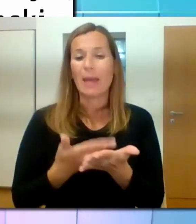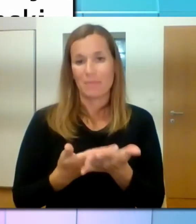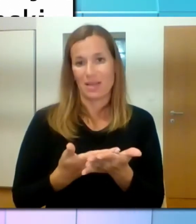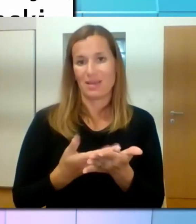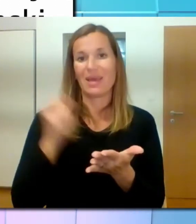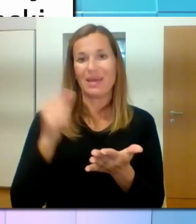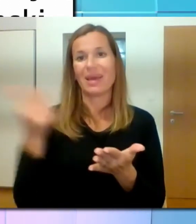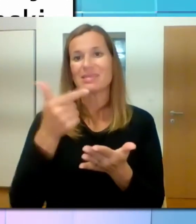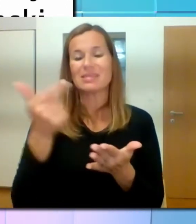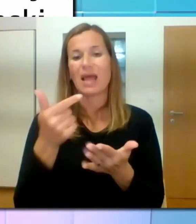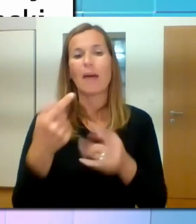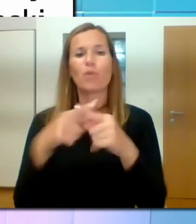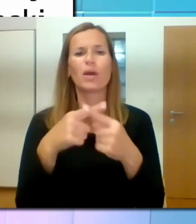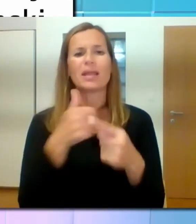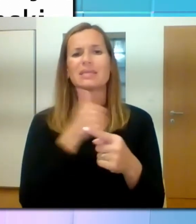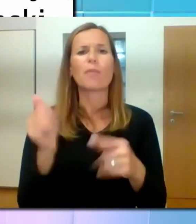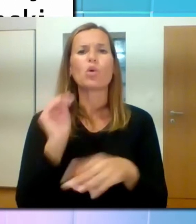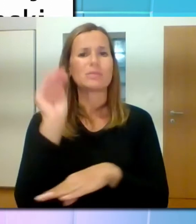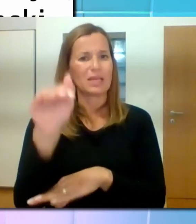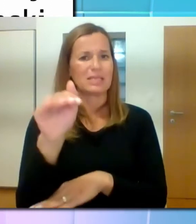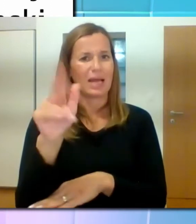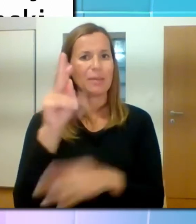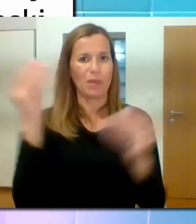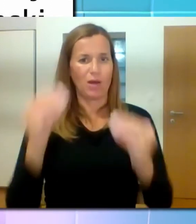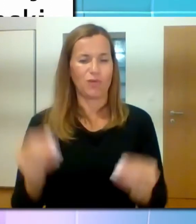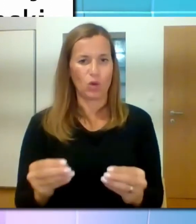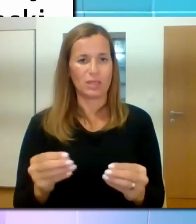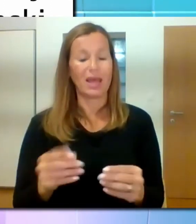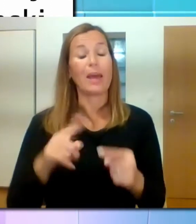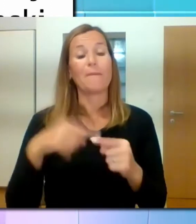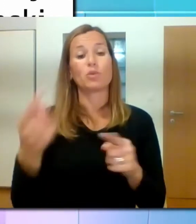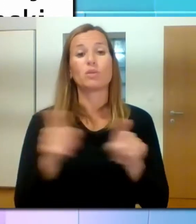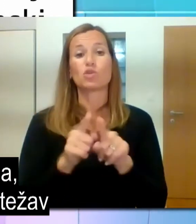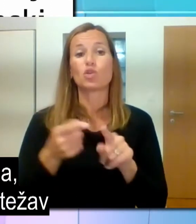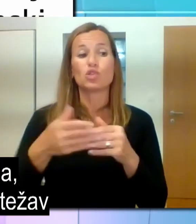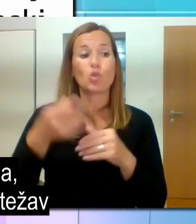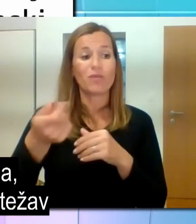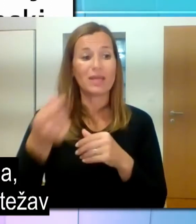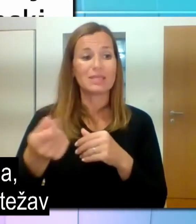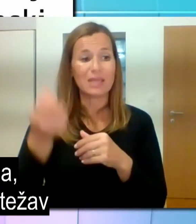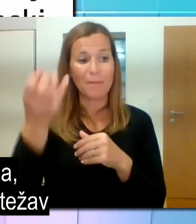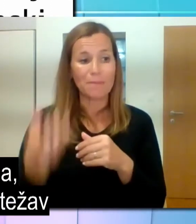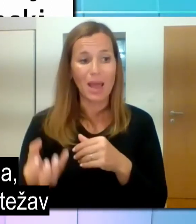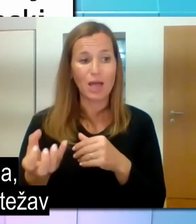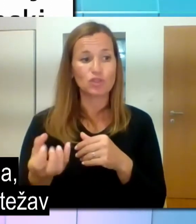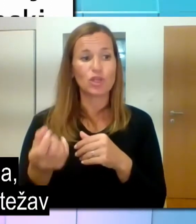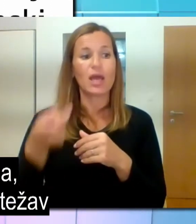Subvencija plače predstavlja denarno nakazilo delodajalcu, v kolikor zaposluje invalida,